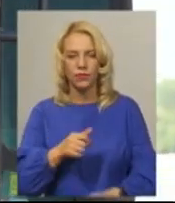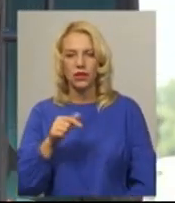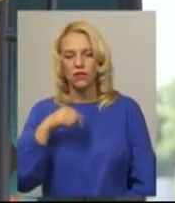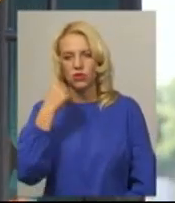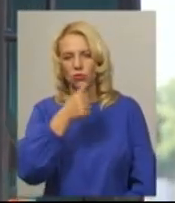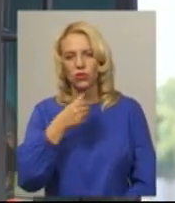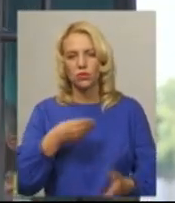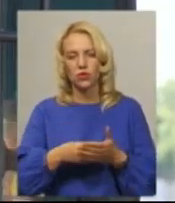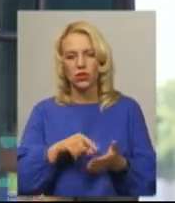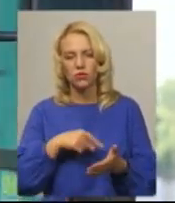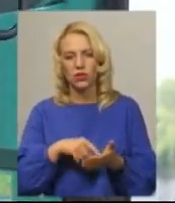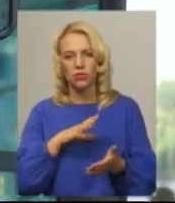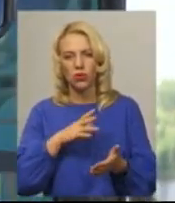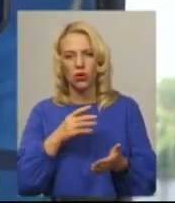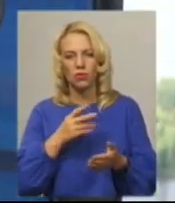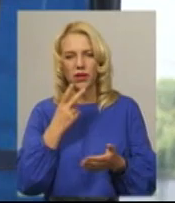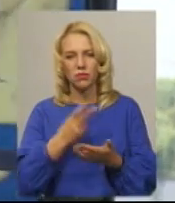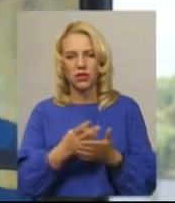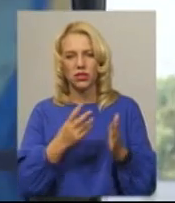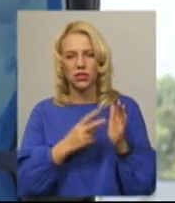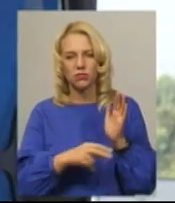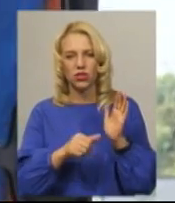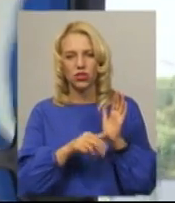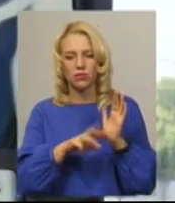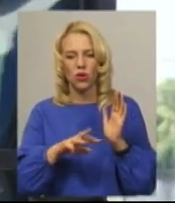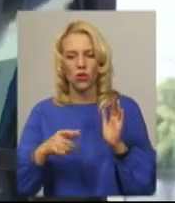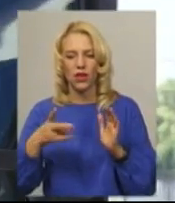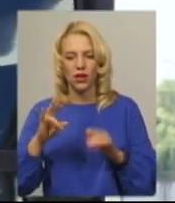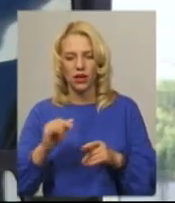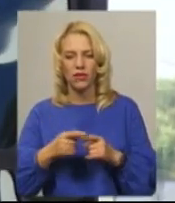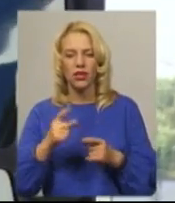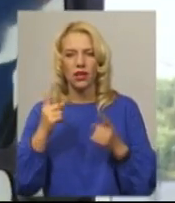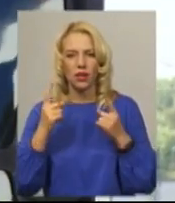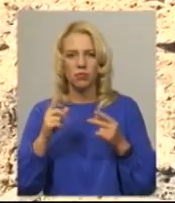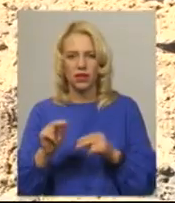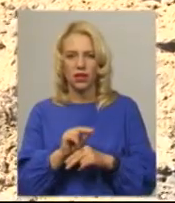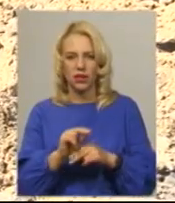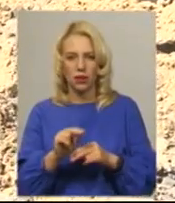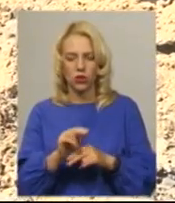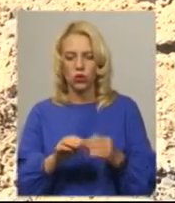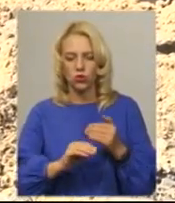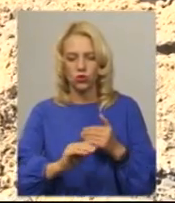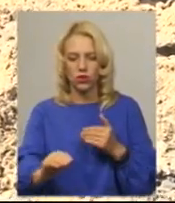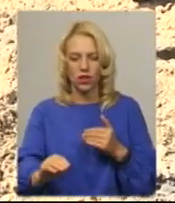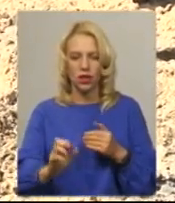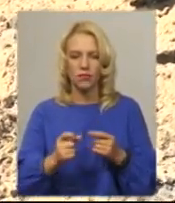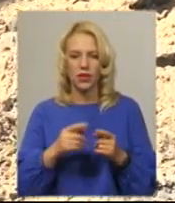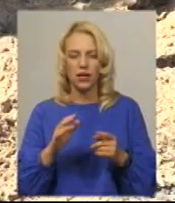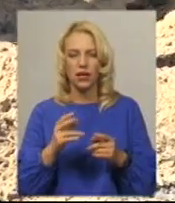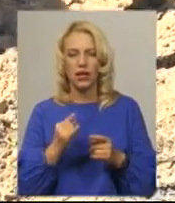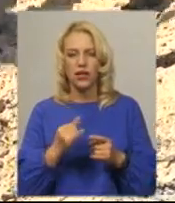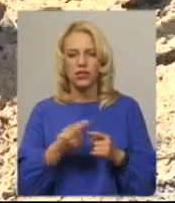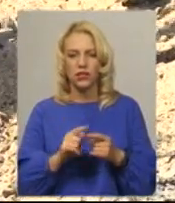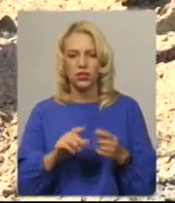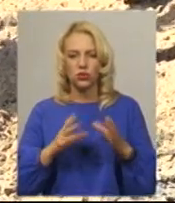бюджеті міста було передбачено 76 мільйонів гривень на капітальний ремонт доріг суцільним методом та 43 мільйони на поточний. Минулого року ці суми склали